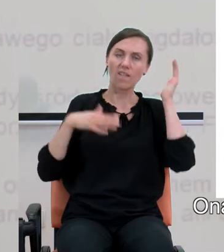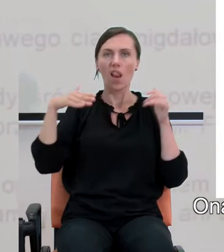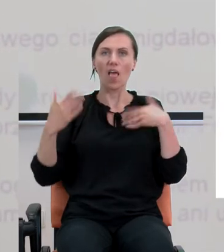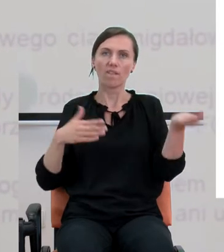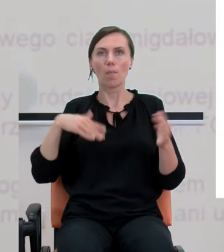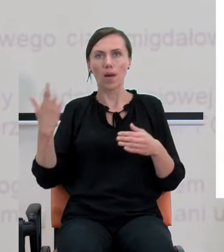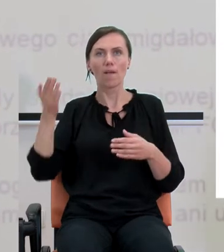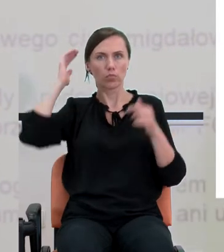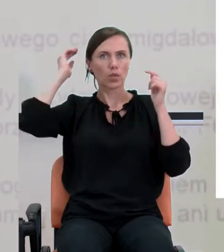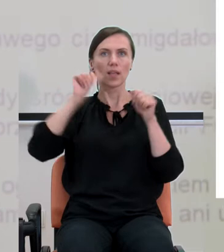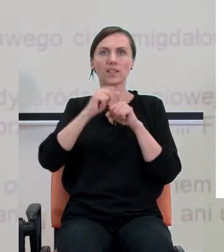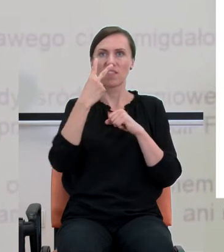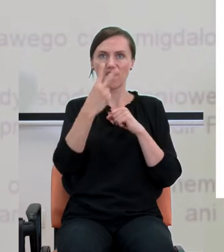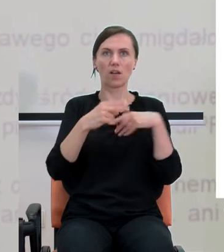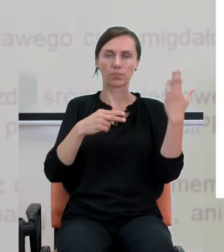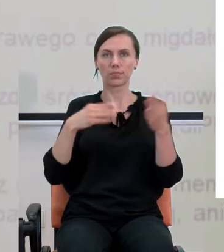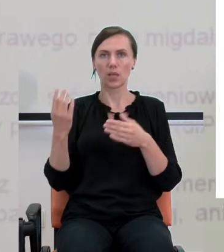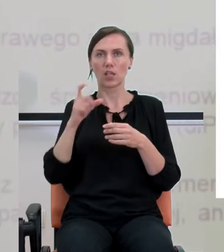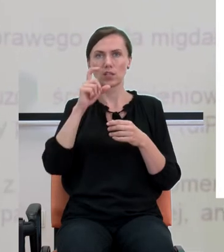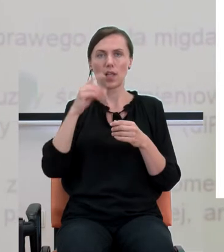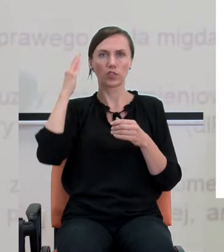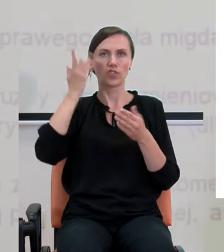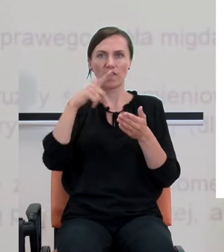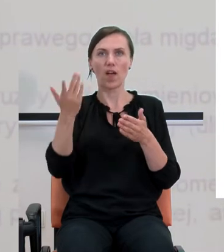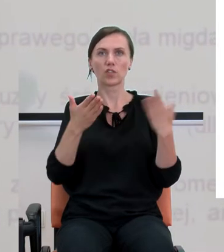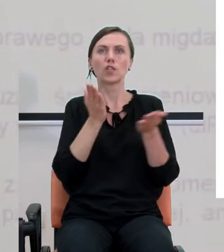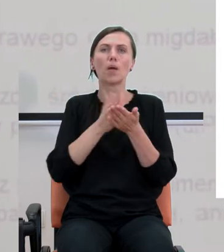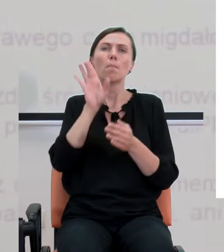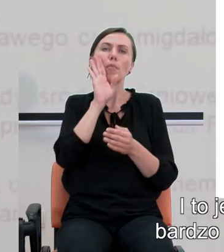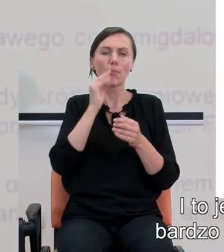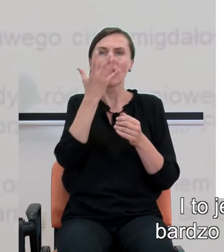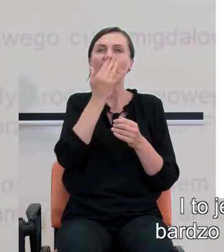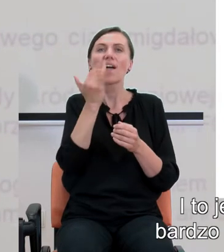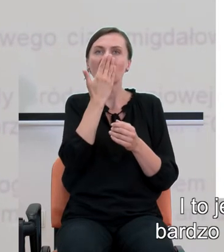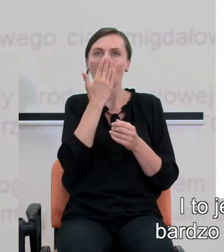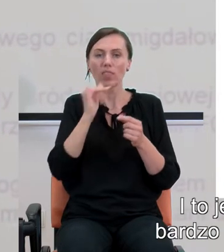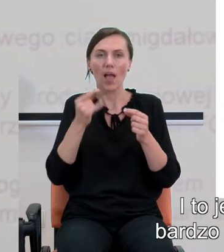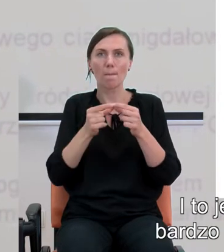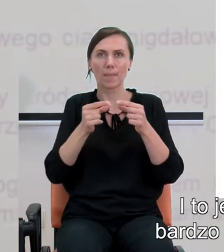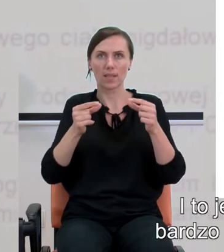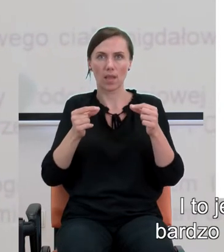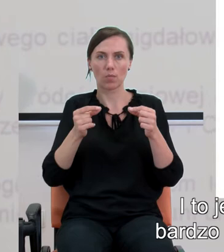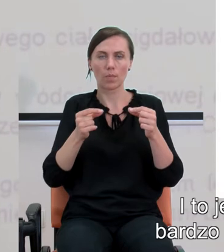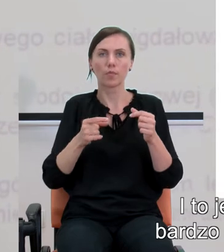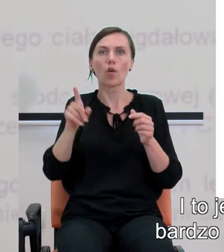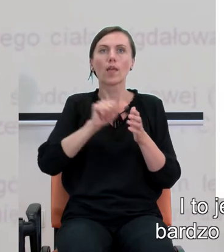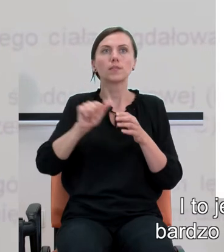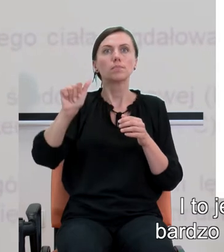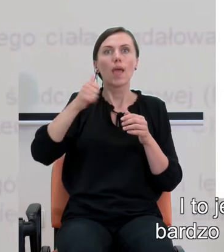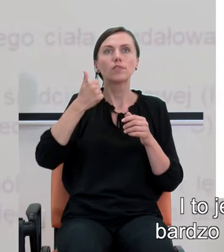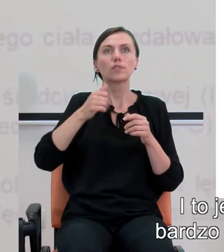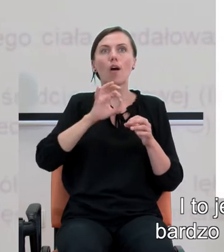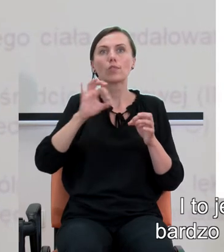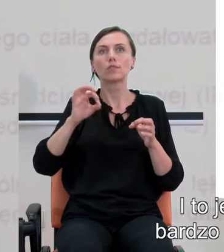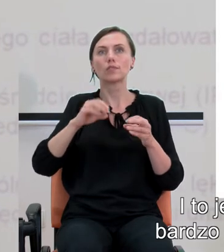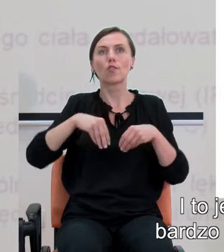półkuli, czyli mamy dwa ciała migdałowate, dlatego, że przypominają migdał. No i to jest taka struktura pierwotna ewolucyjnie,